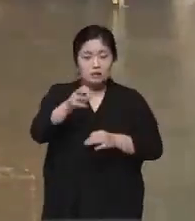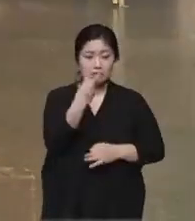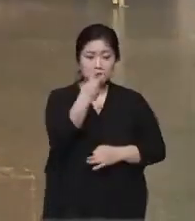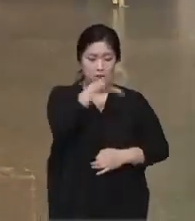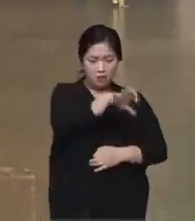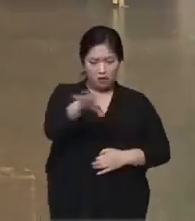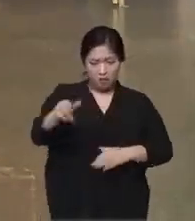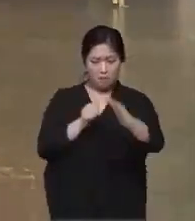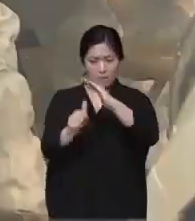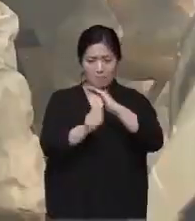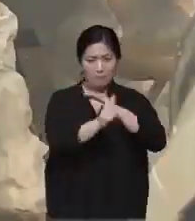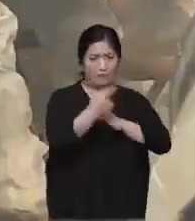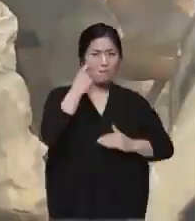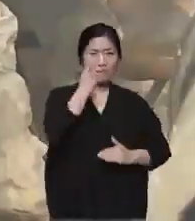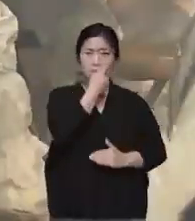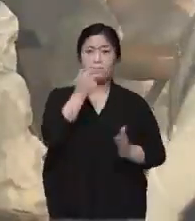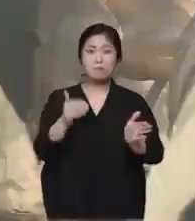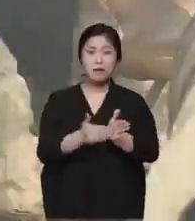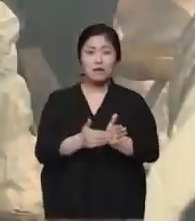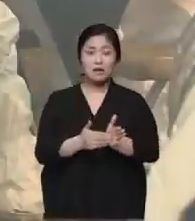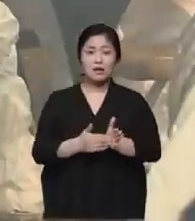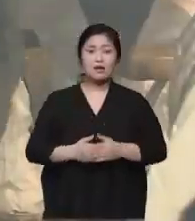잇따라 방문한 것으로 드러났습니다.